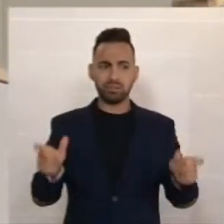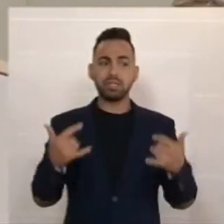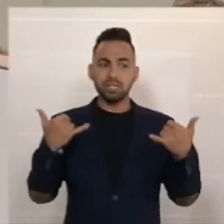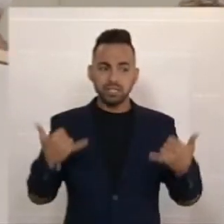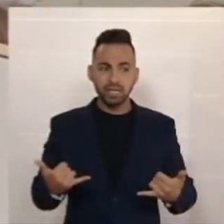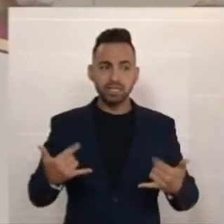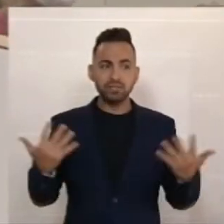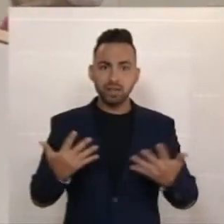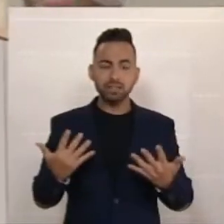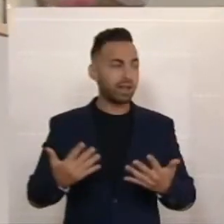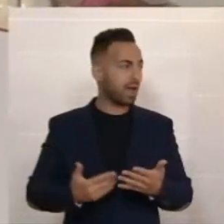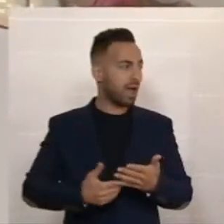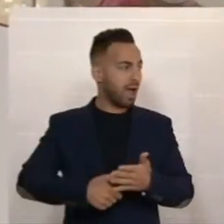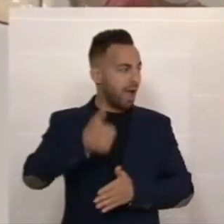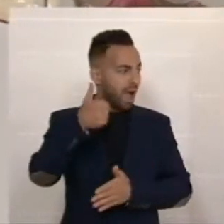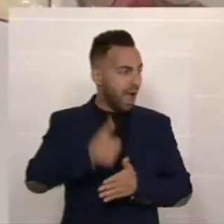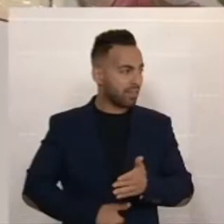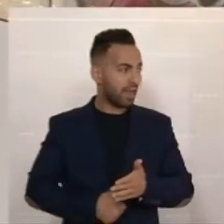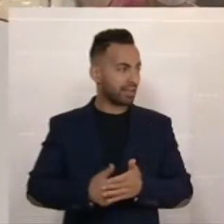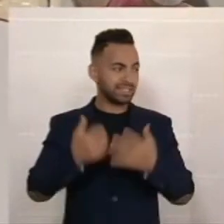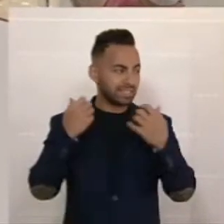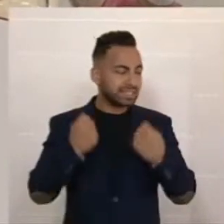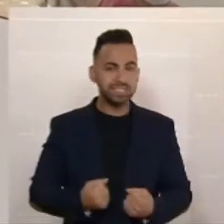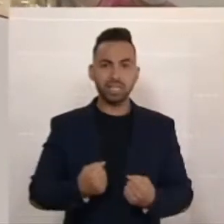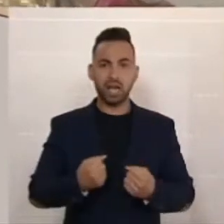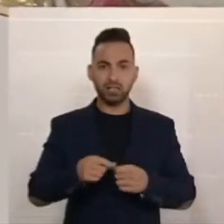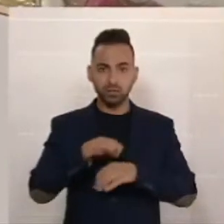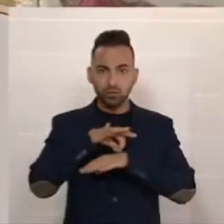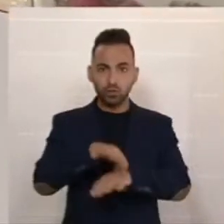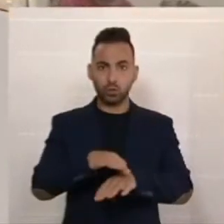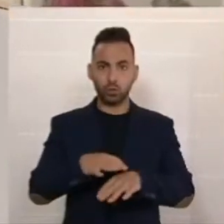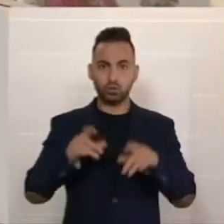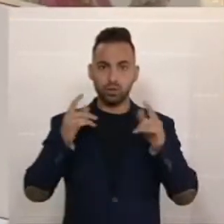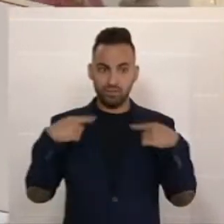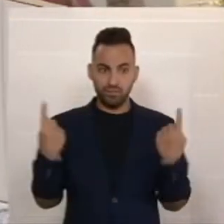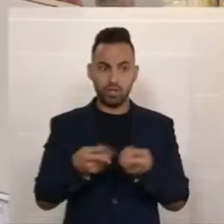in der Krise, Sicherheit in der Führung und dafür arbeitet diese Bundesregierung.